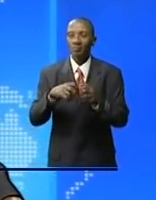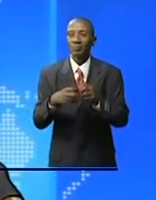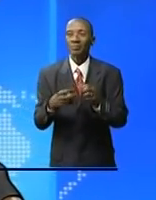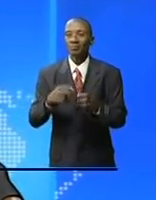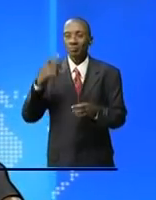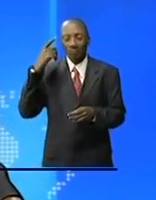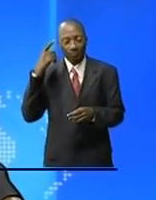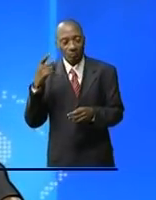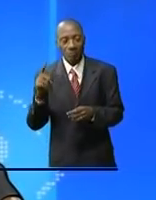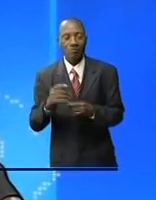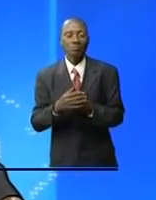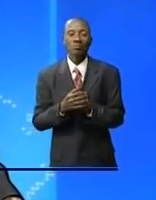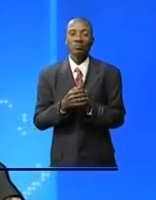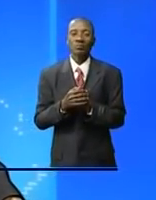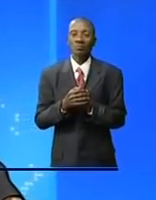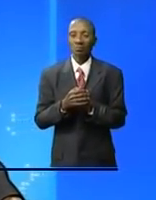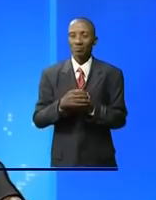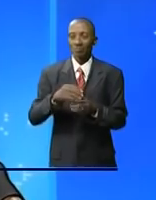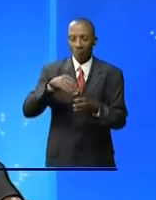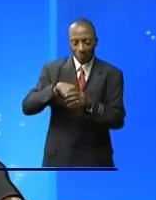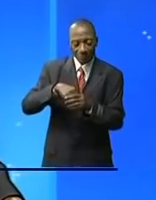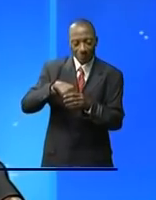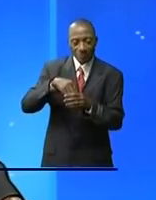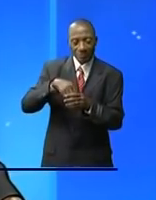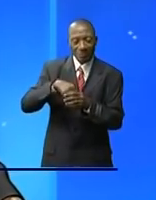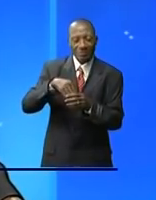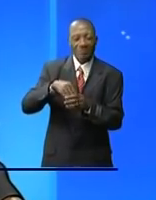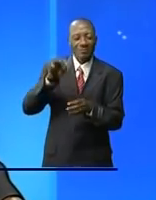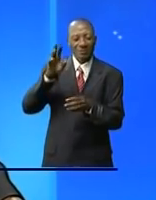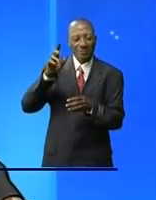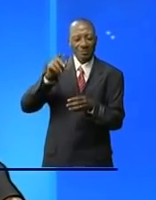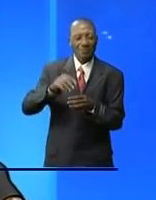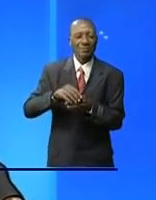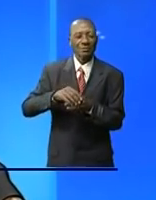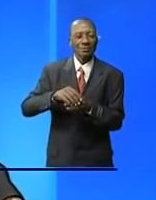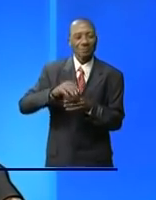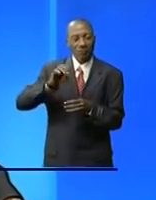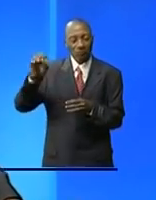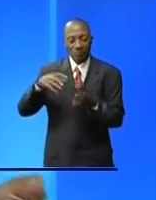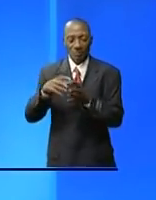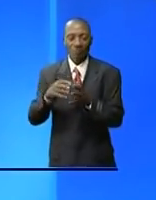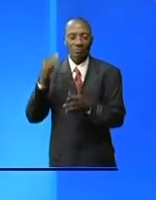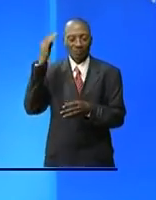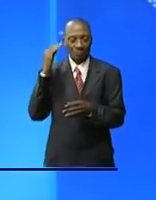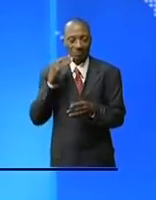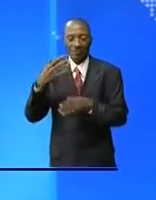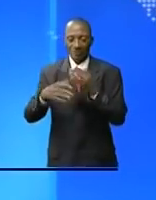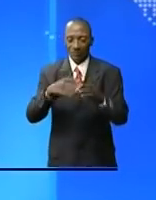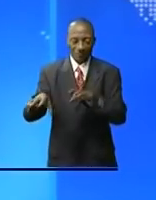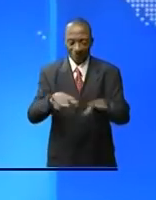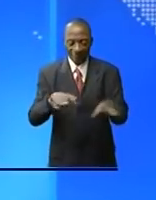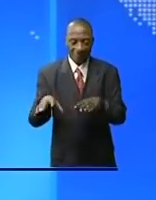Maura c'était au cours du colloque panafricain sur l'albinisme tenu dernièrement ici à Kinshasa